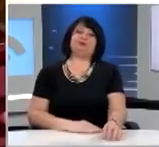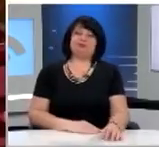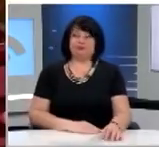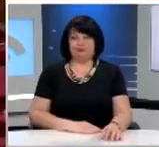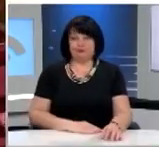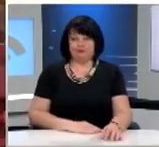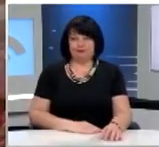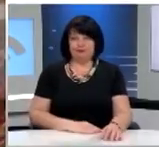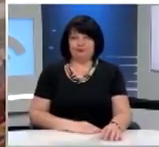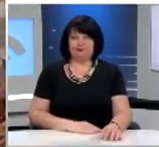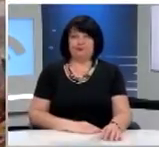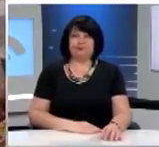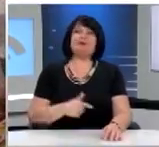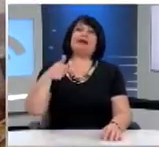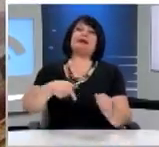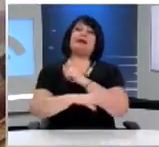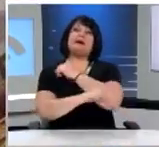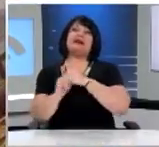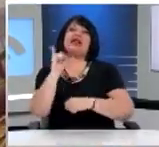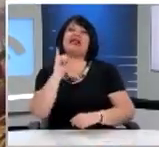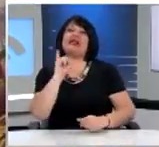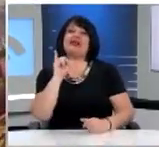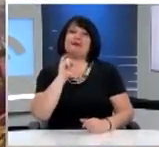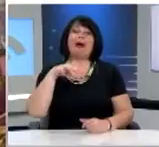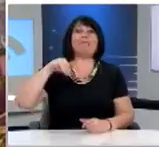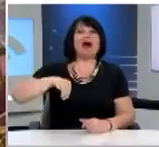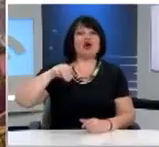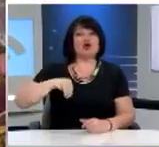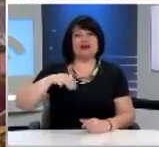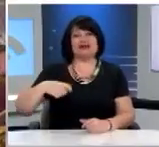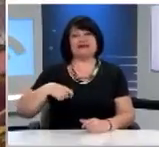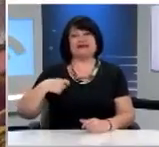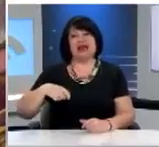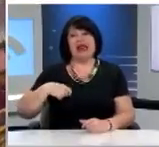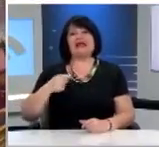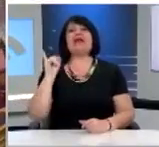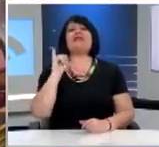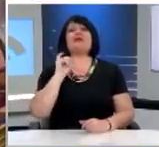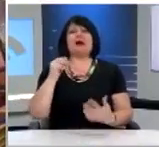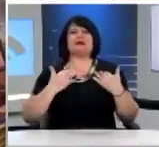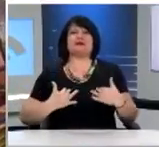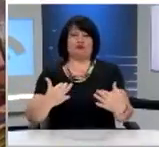Τη Γενική Γραμματέα του Ιδρύματος Κυρία Νίκη Μαρονίτη Και τα στελέχη του Ιδρύματος